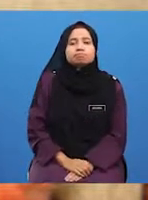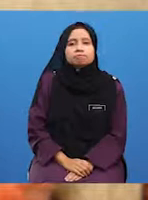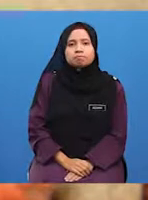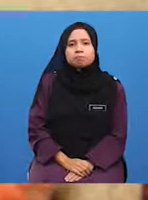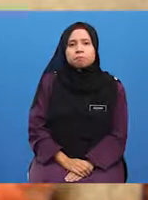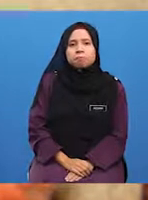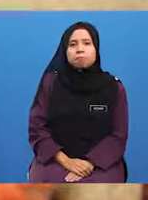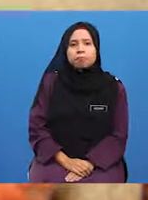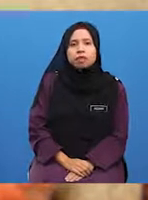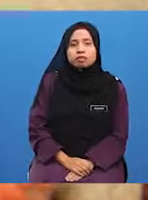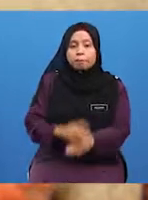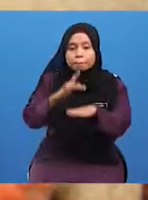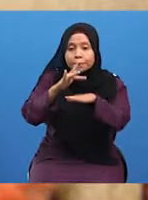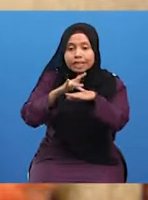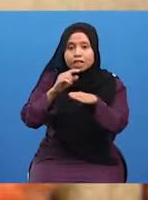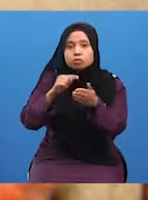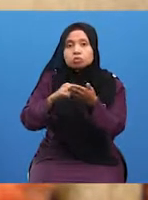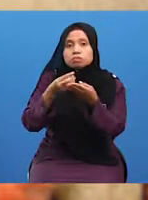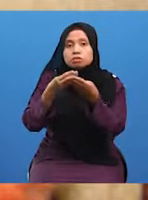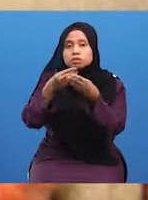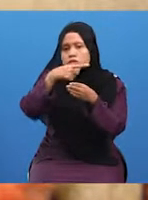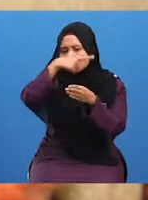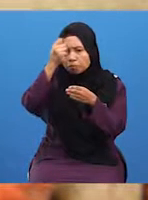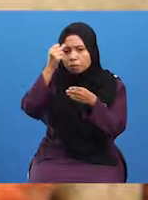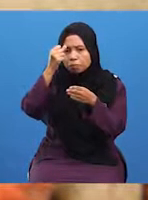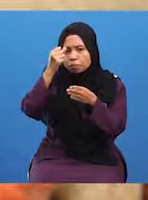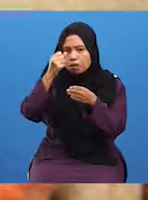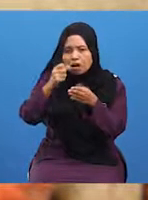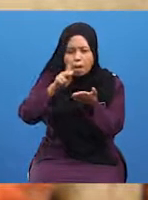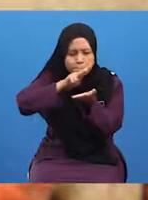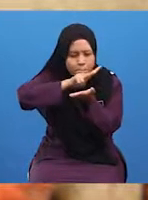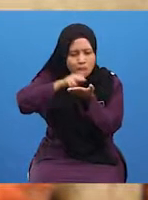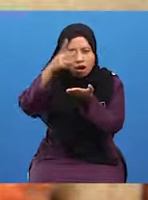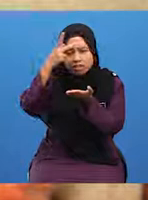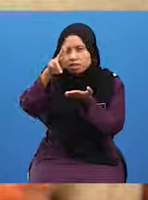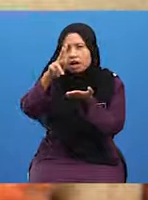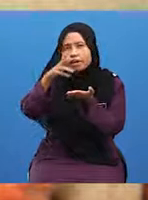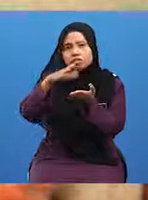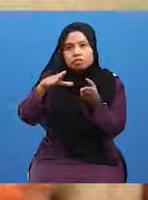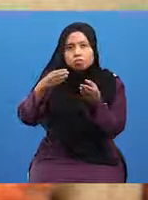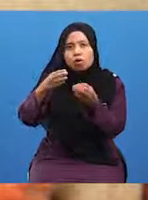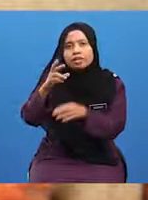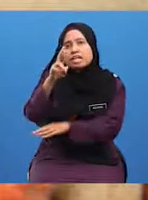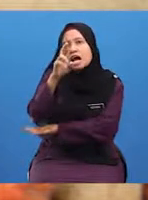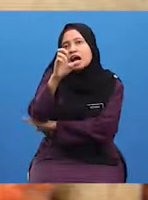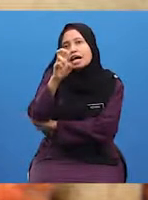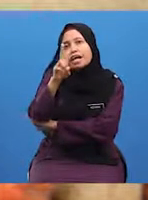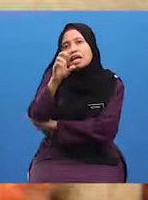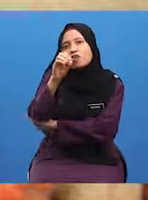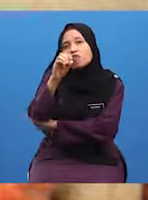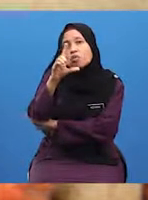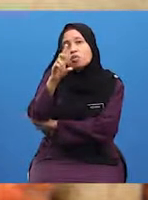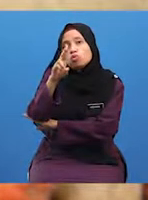Gelaran ini diberi kerana kepakarannya dalam membuat revolusi ilmu